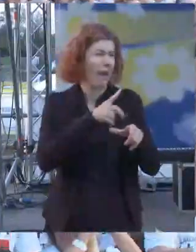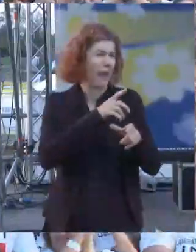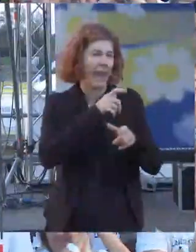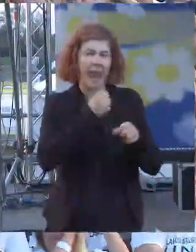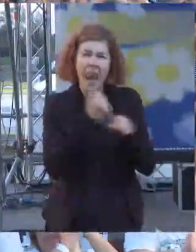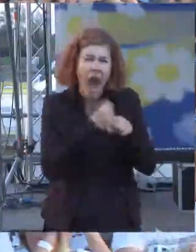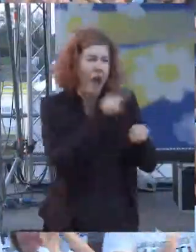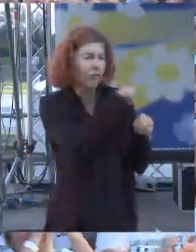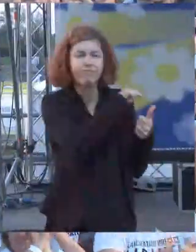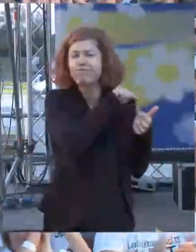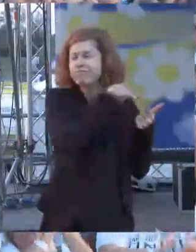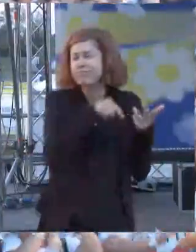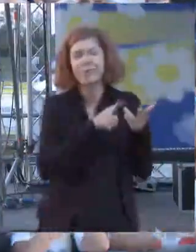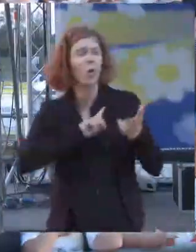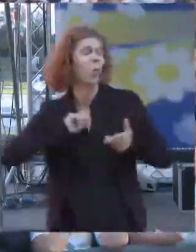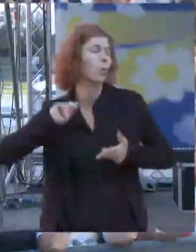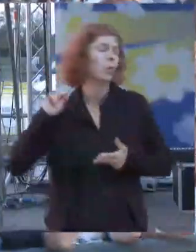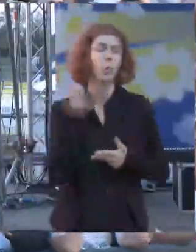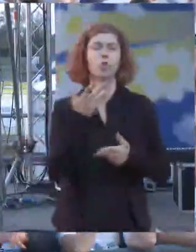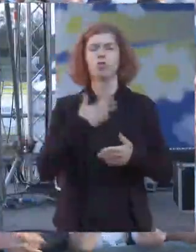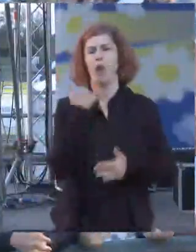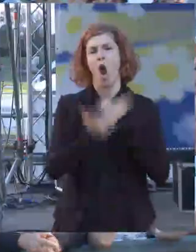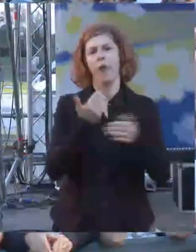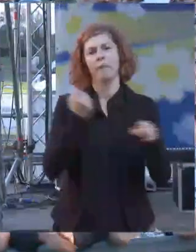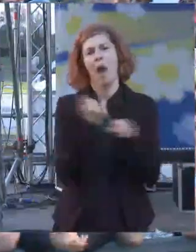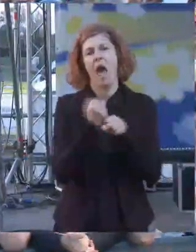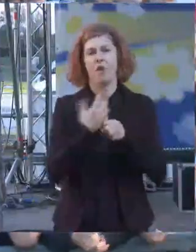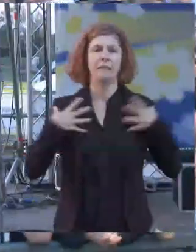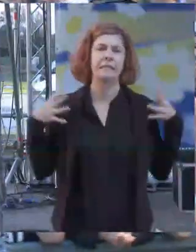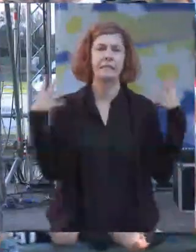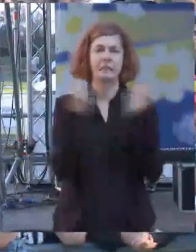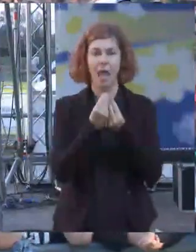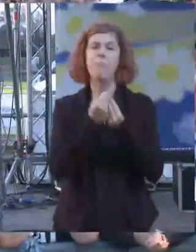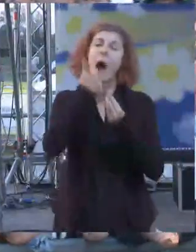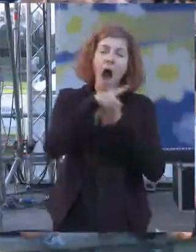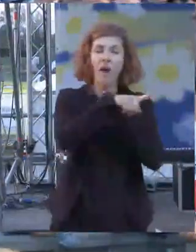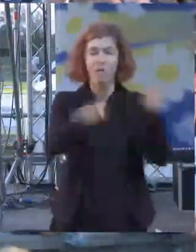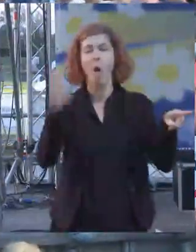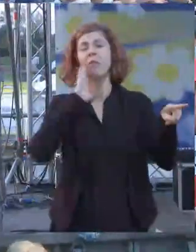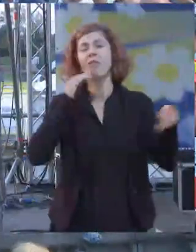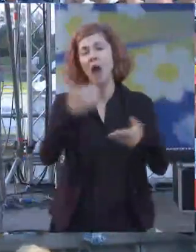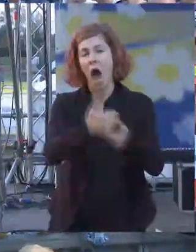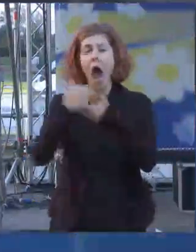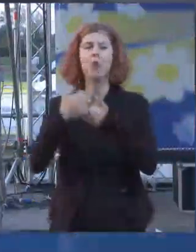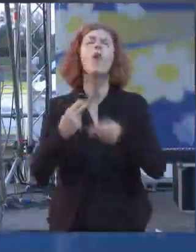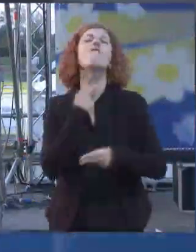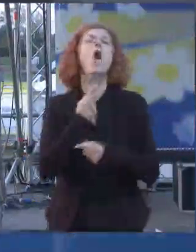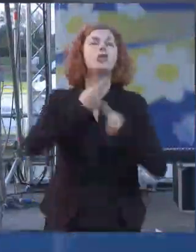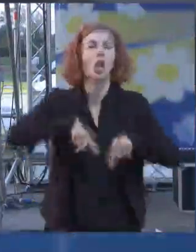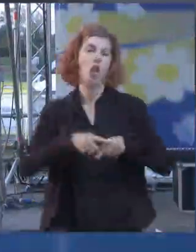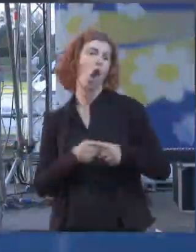con Fabio e continuiamo a farlo ma aiutateci a far sentire la nostra voce grazie